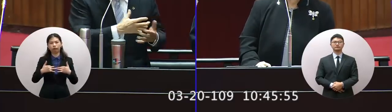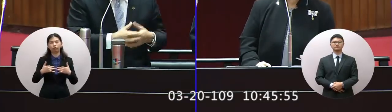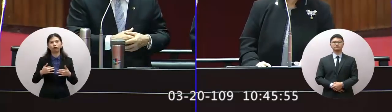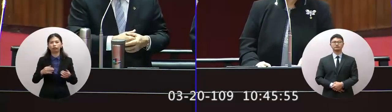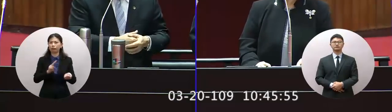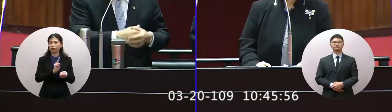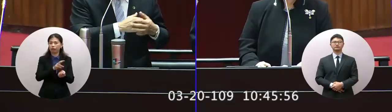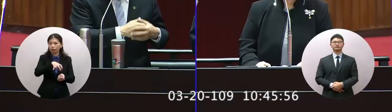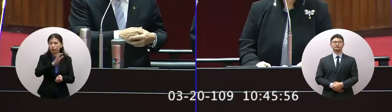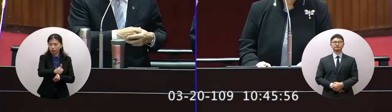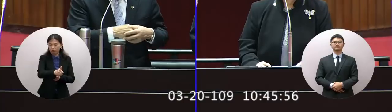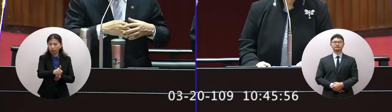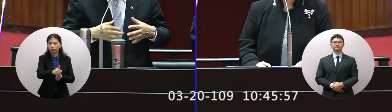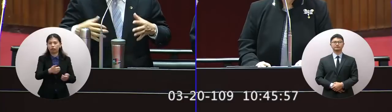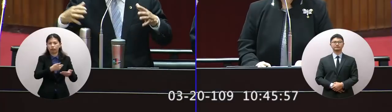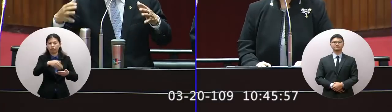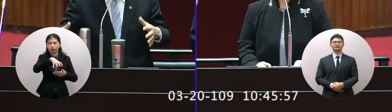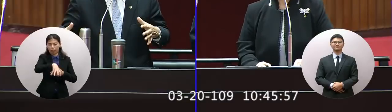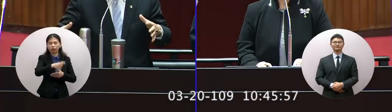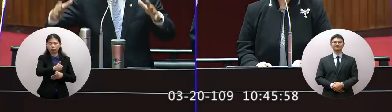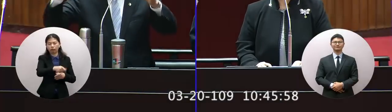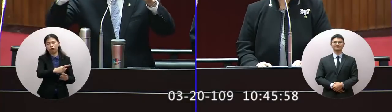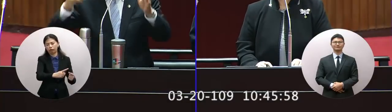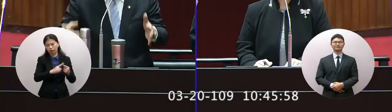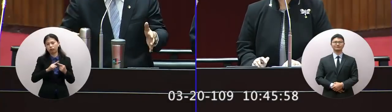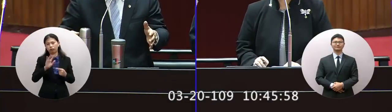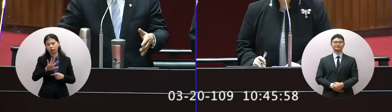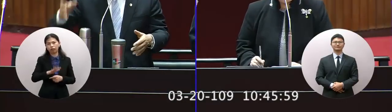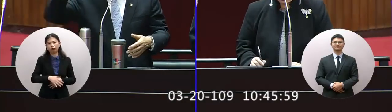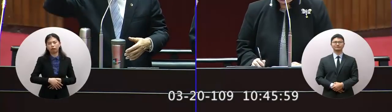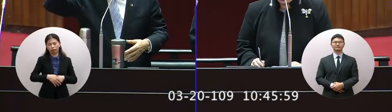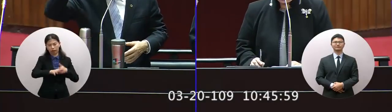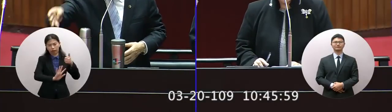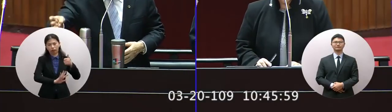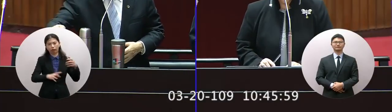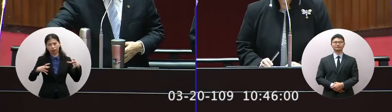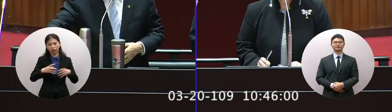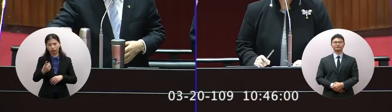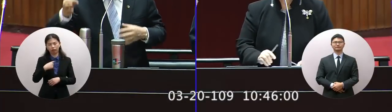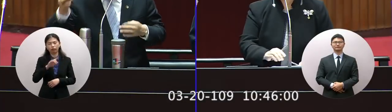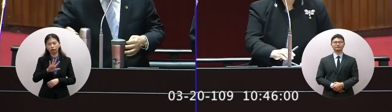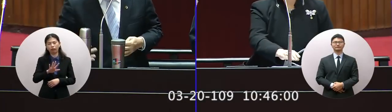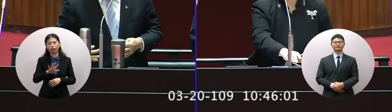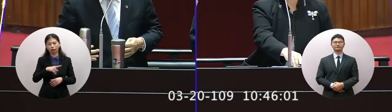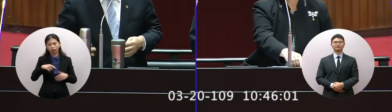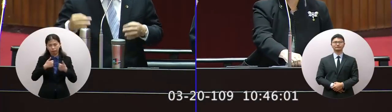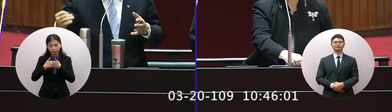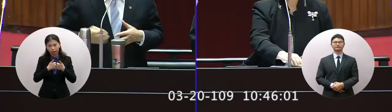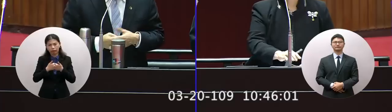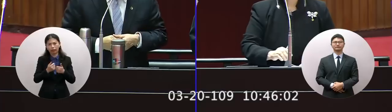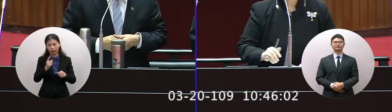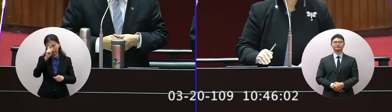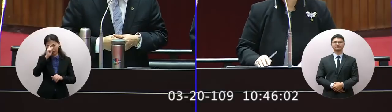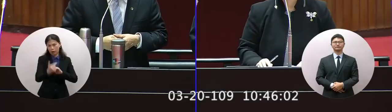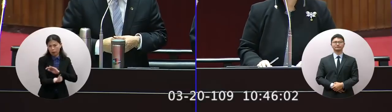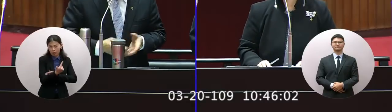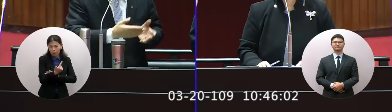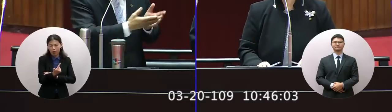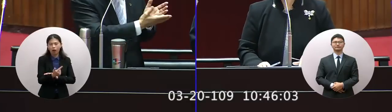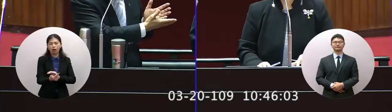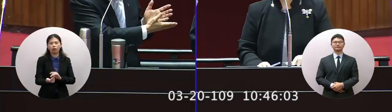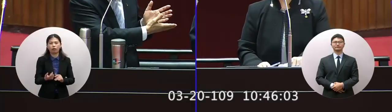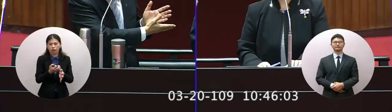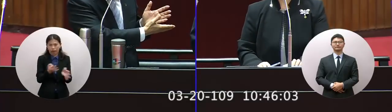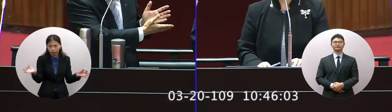部副交通部會 相關主管也都搞就是說 快一點寬一點 方便一點